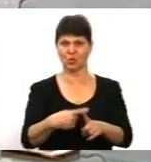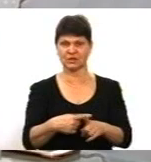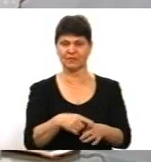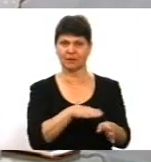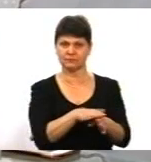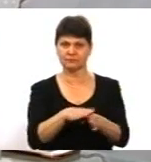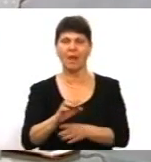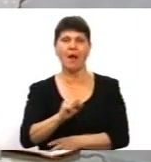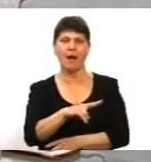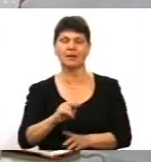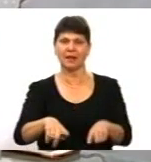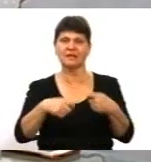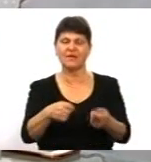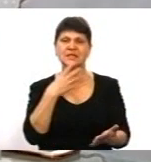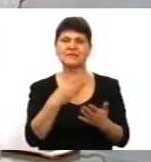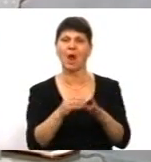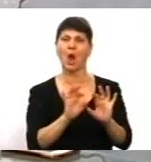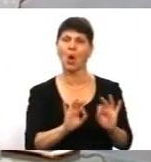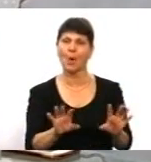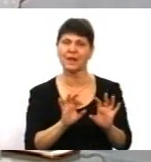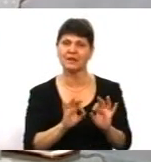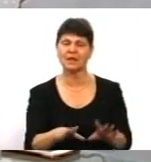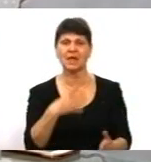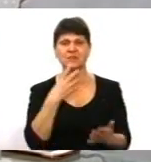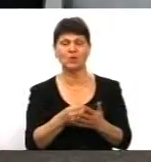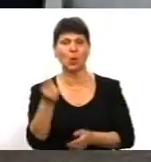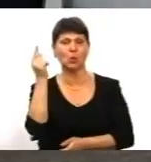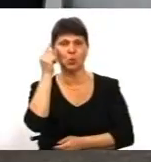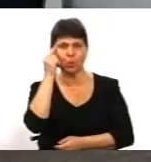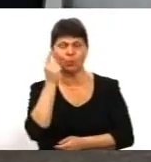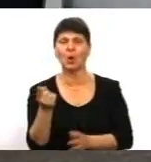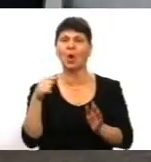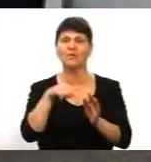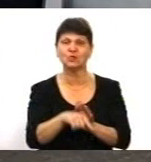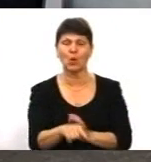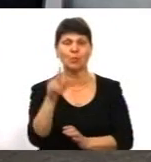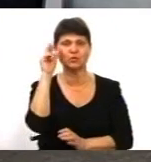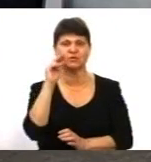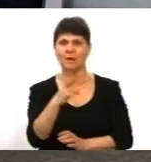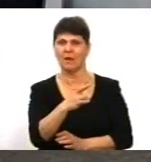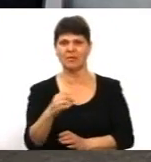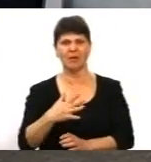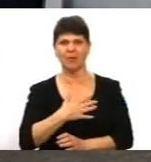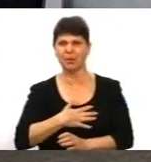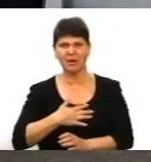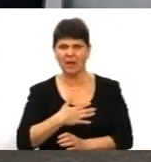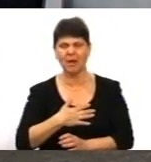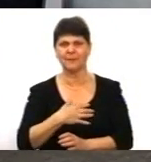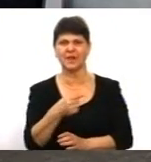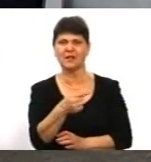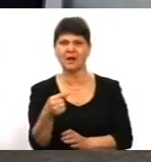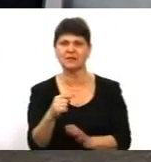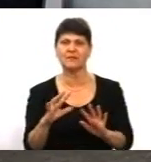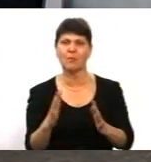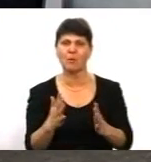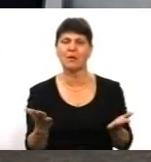але й давати свої коментарі, свою думку, в тому числі, щодо неприємних, негативних моментів, які відбуваються